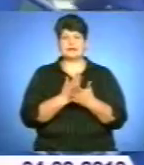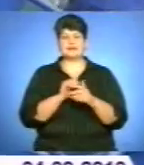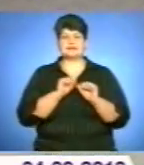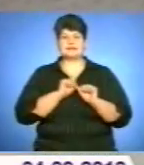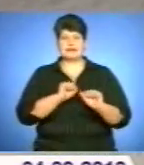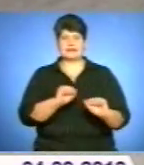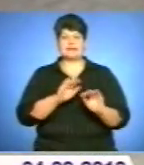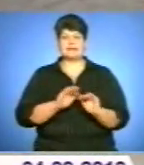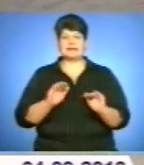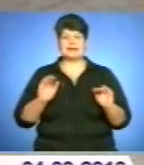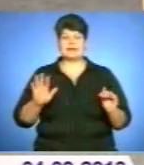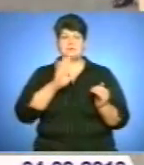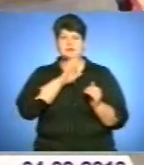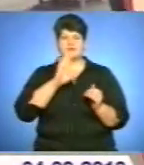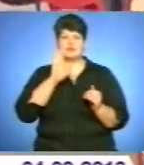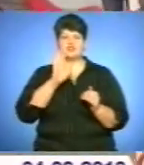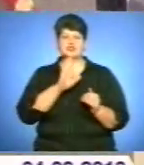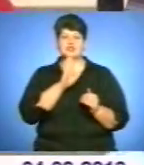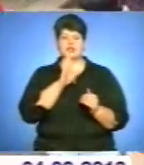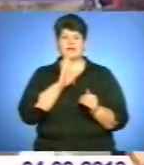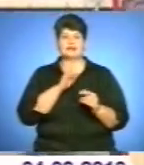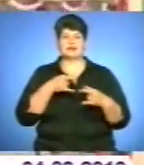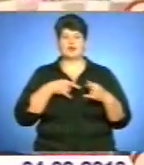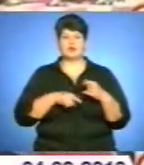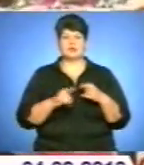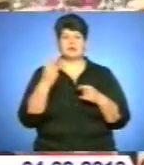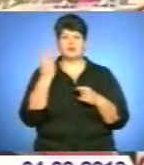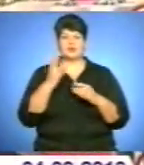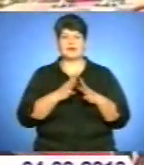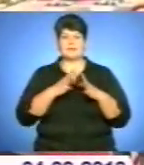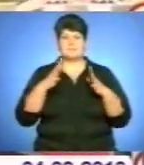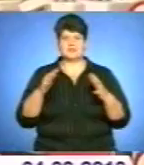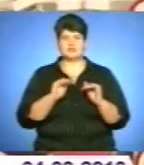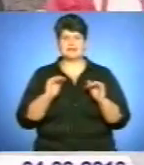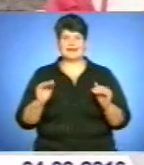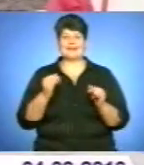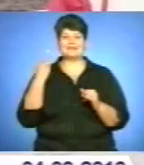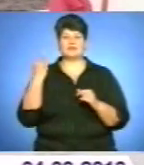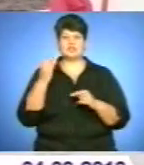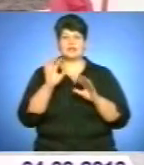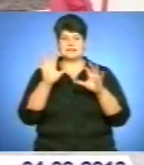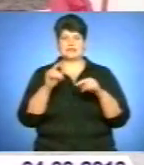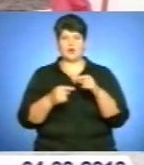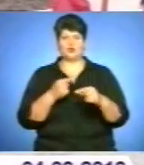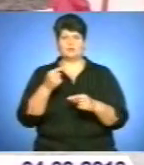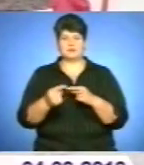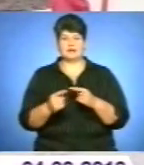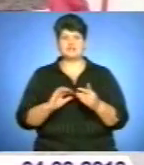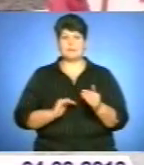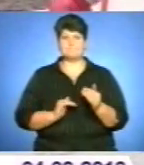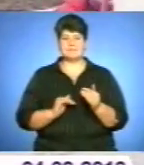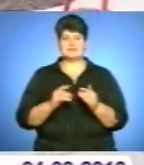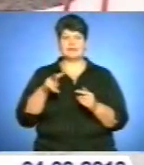і материнства. Адже жінки, які народили та виходять більше трьох дітей, для України історична закономірність. Тим паче, коли вони ще бізнес-леді, як